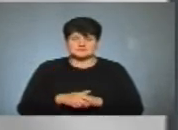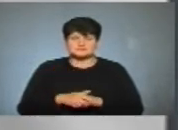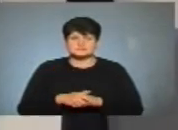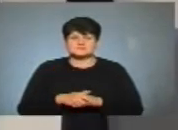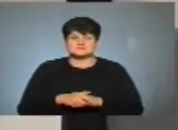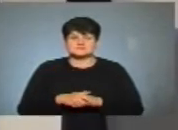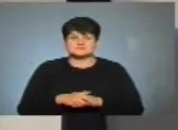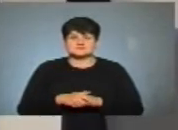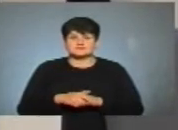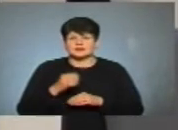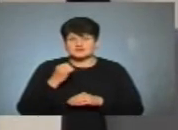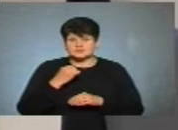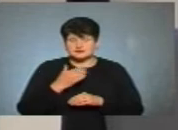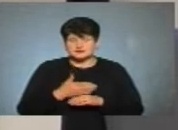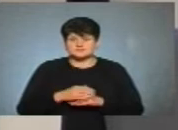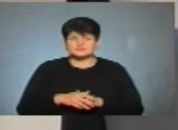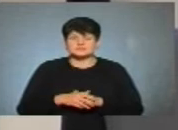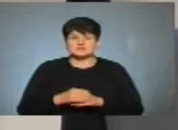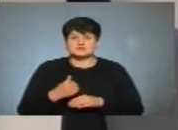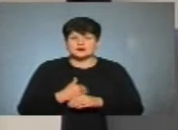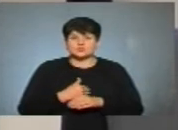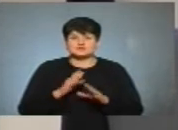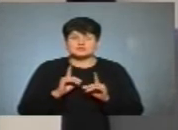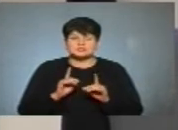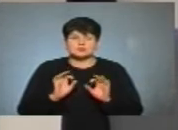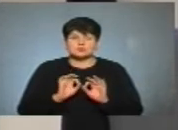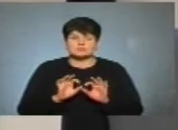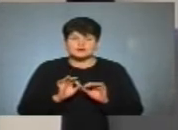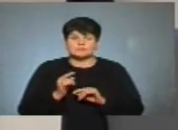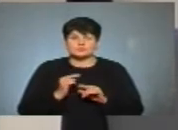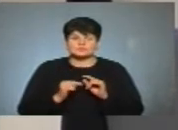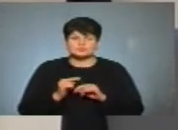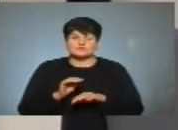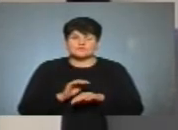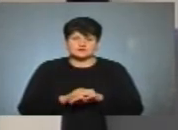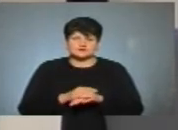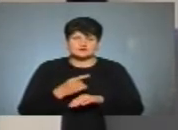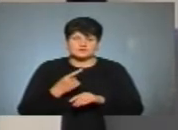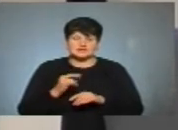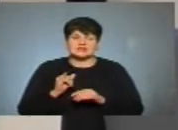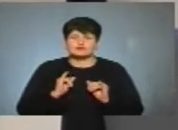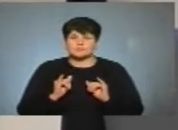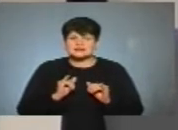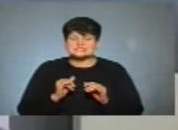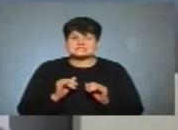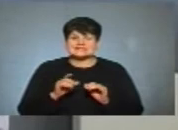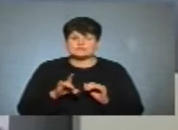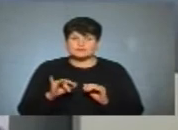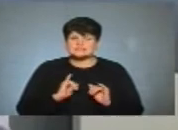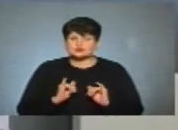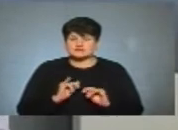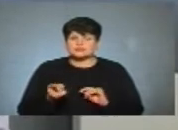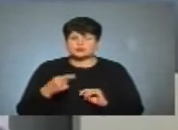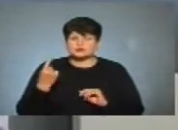скажіть. Дякую. Я хочу лише прокоментувати, повернувшись до того факту, який я називав, європейська солідарність зараз в